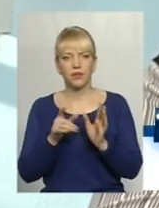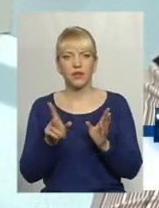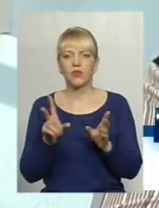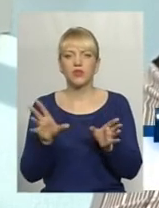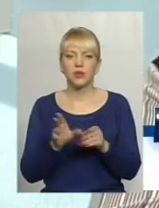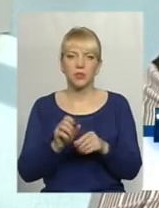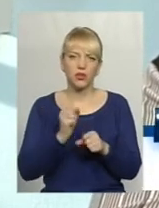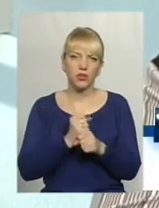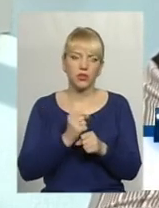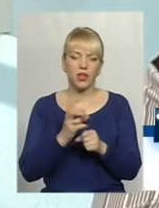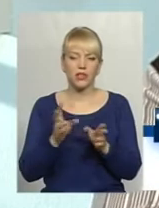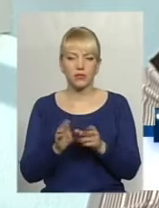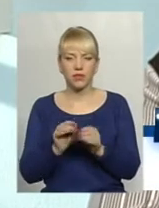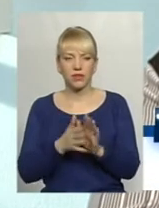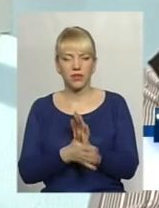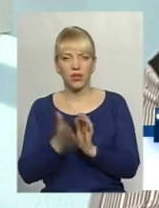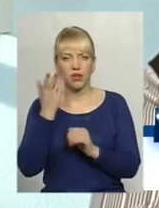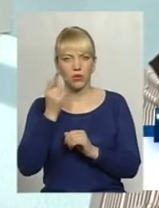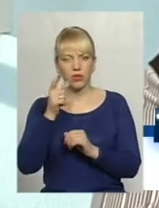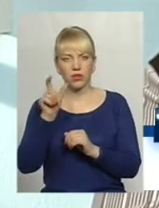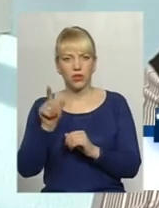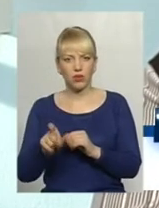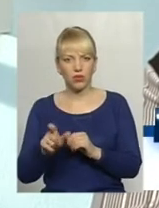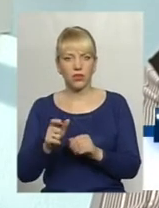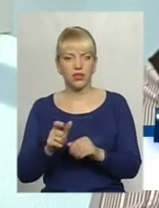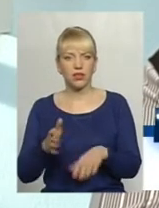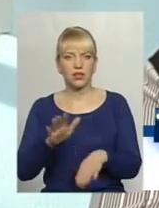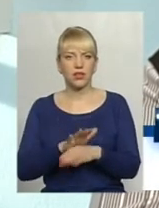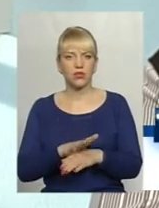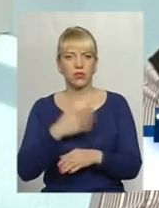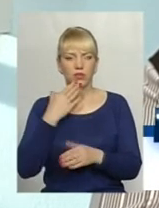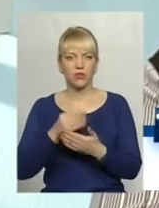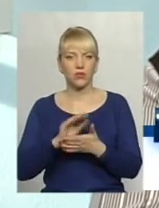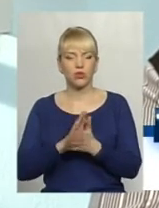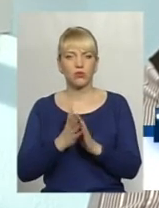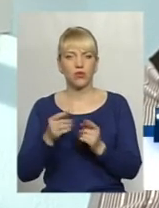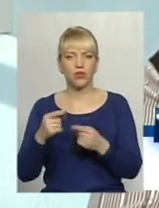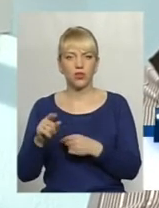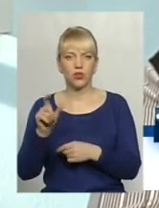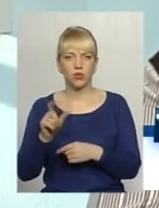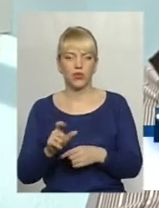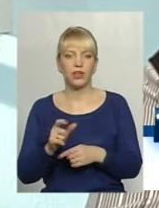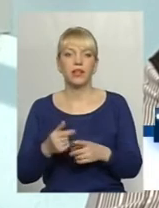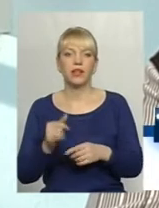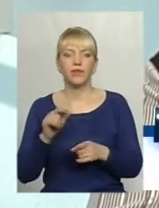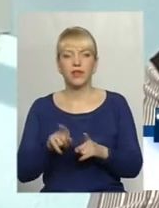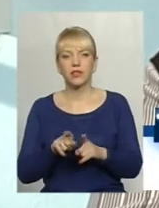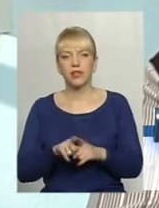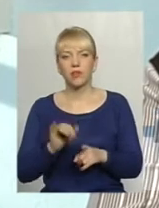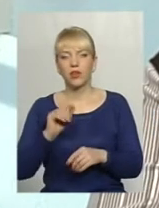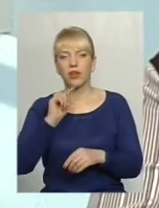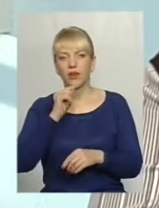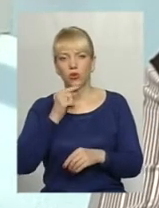чи спільних витрат. А коли одна людина диктує свої умови іншій людині, так само економічне